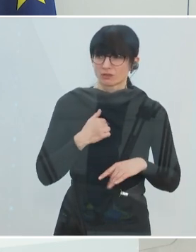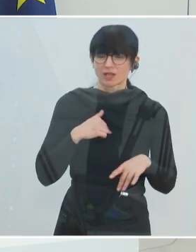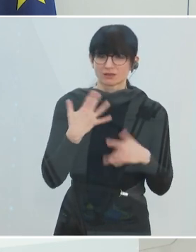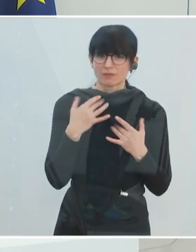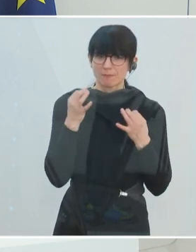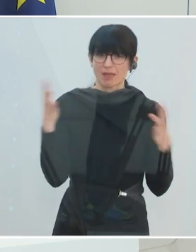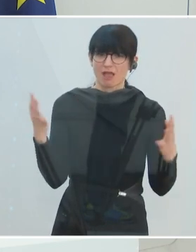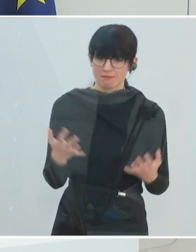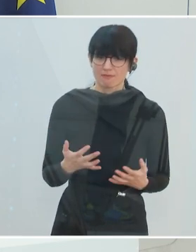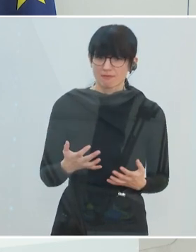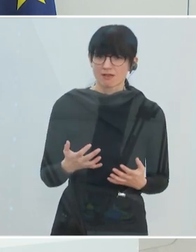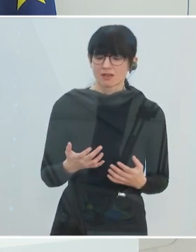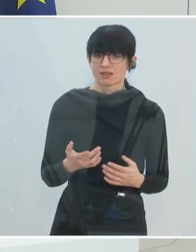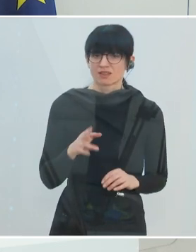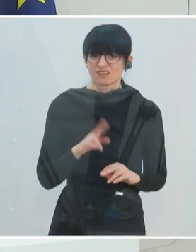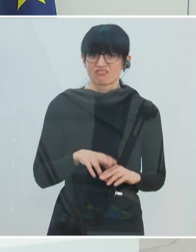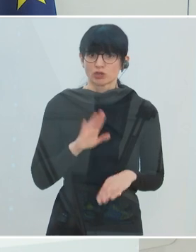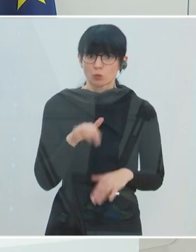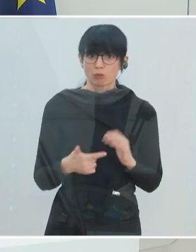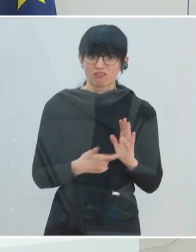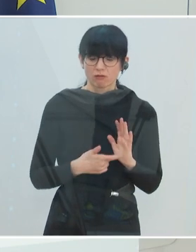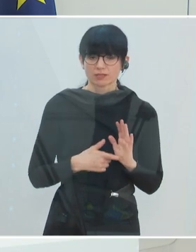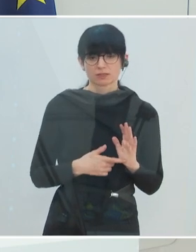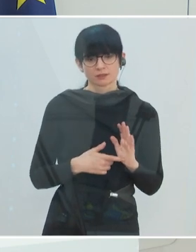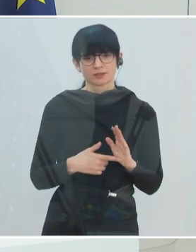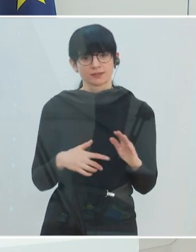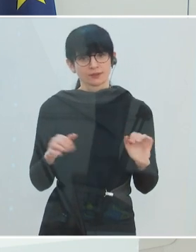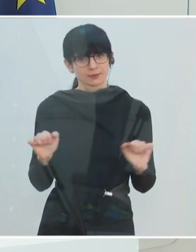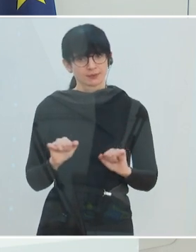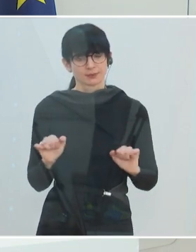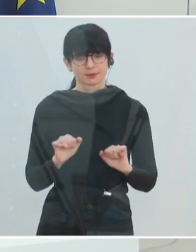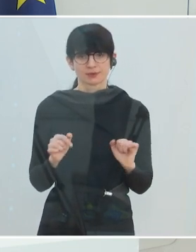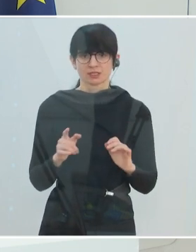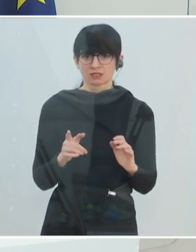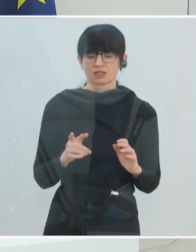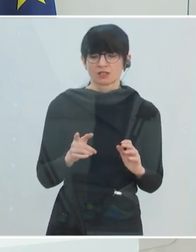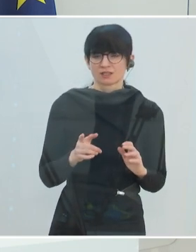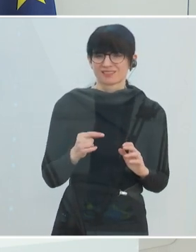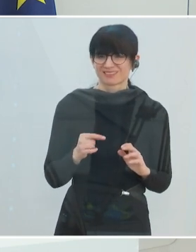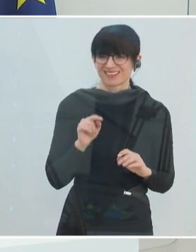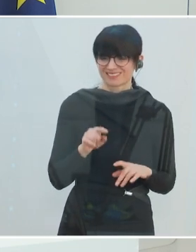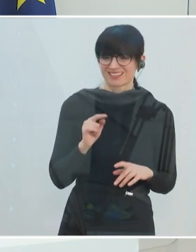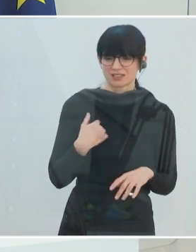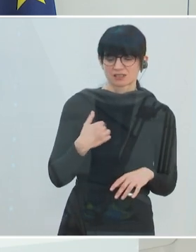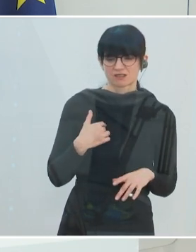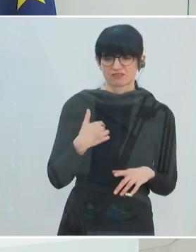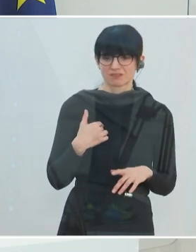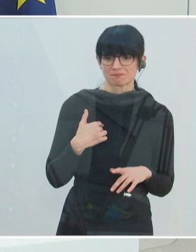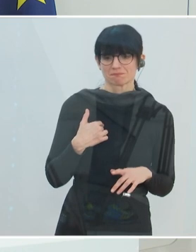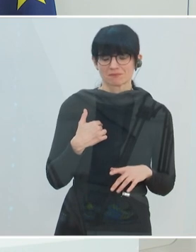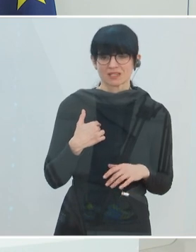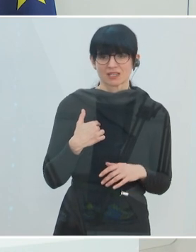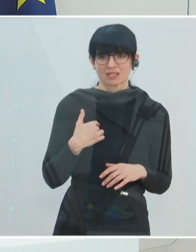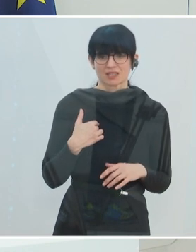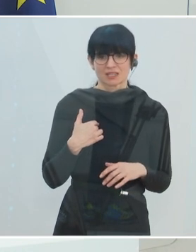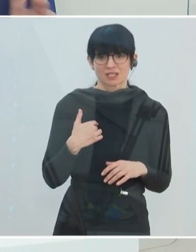reagieren. Und je stärker wir überfordert sind, desto größer diese Chance. Und diese Reizbarkeit und Gereiztheit, die breitet